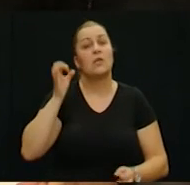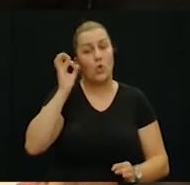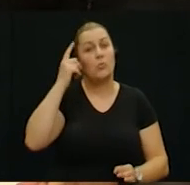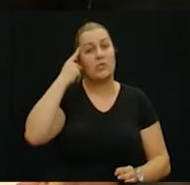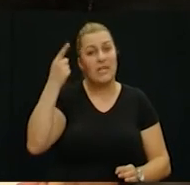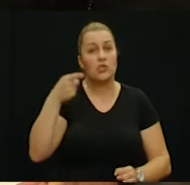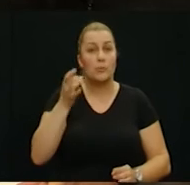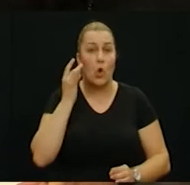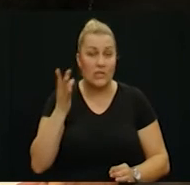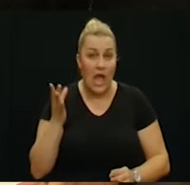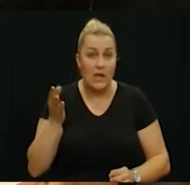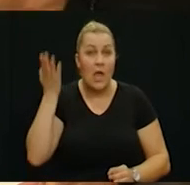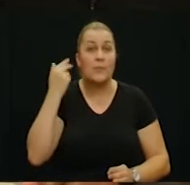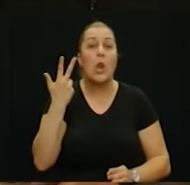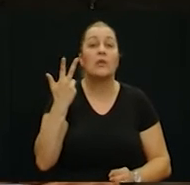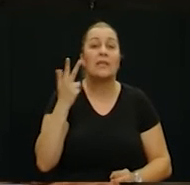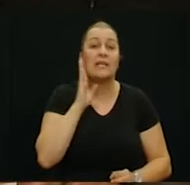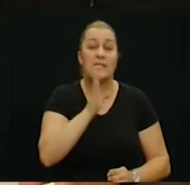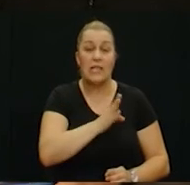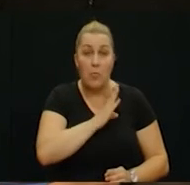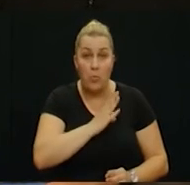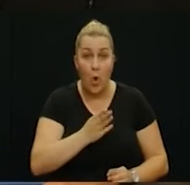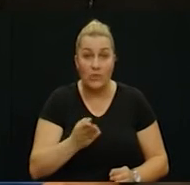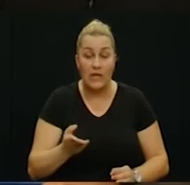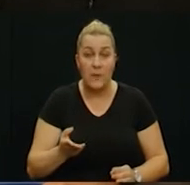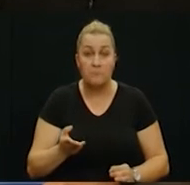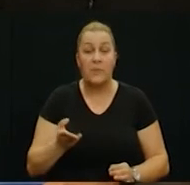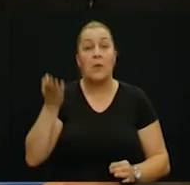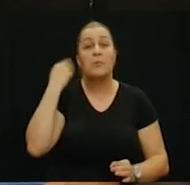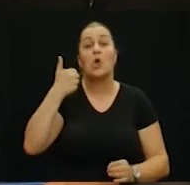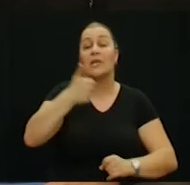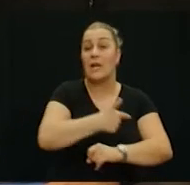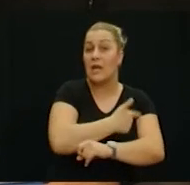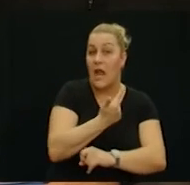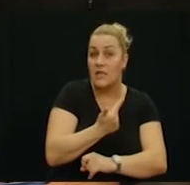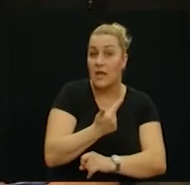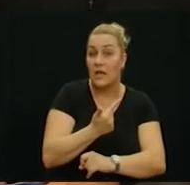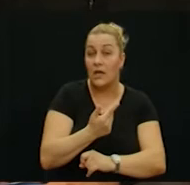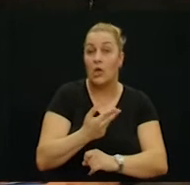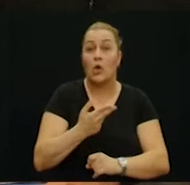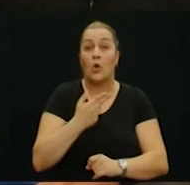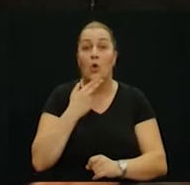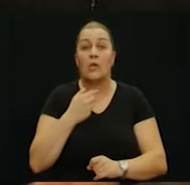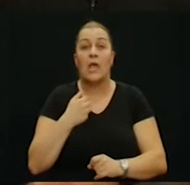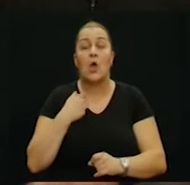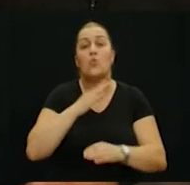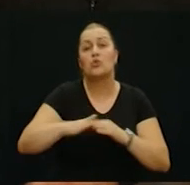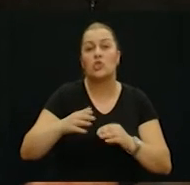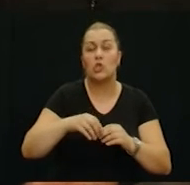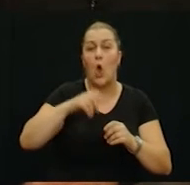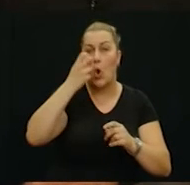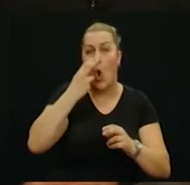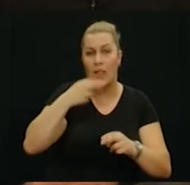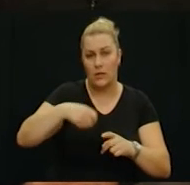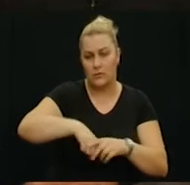Jako se dobro sjećam tog dana bilo je tri sata poslje podne bio jedan ranjenik koji me je Gjelov uništio